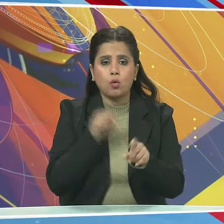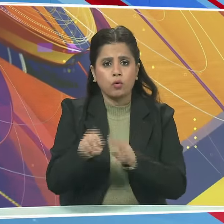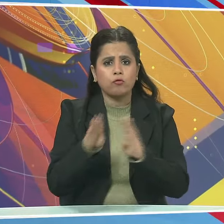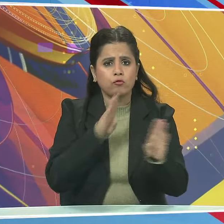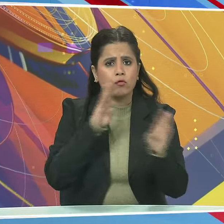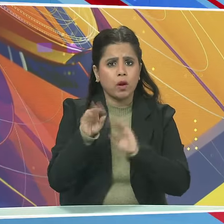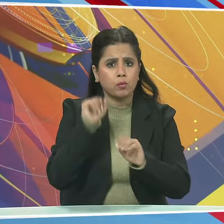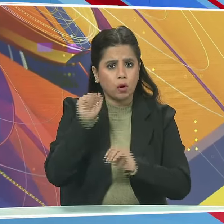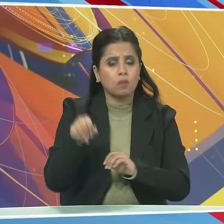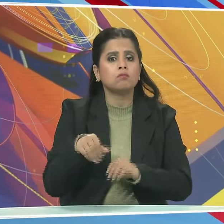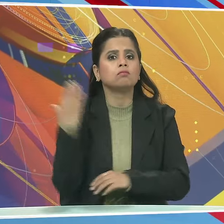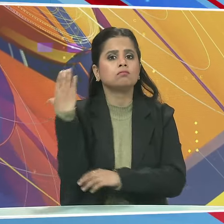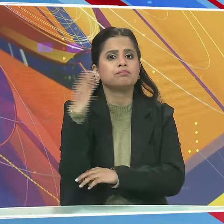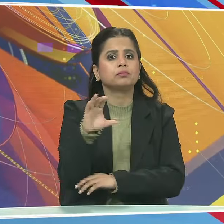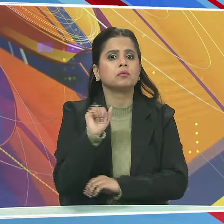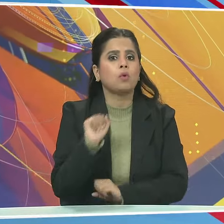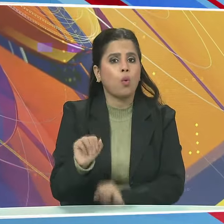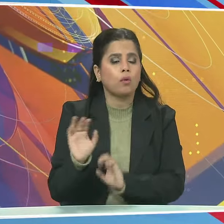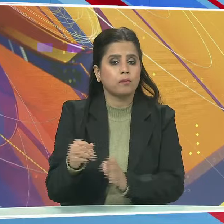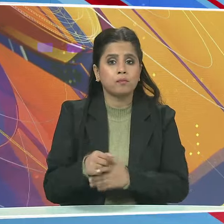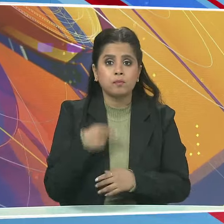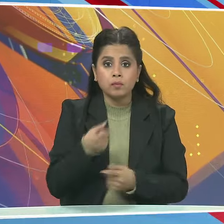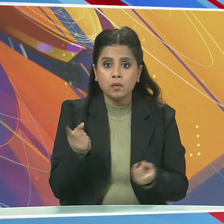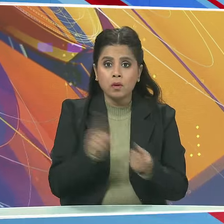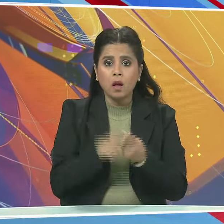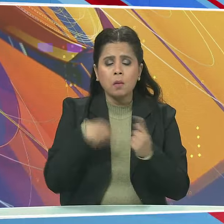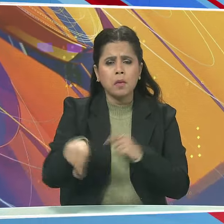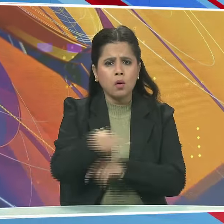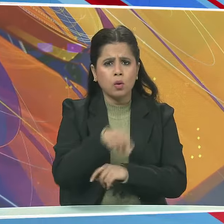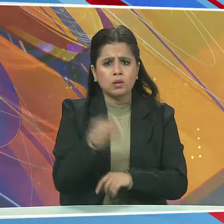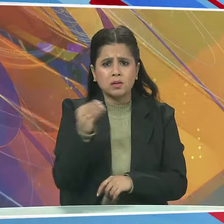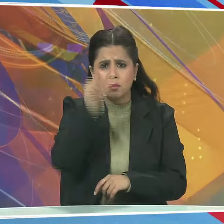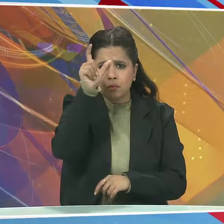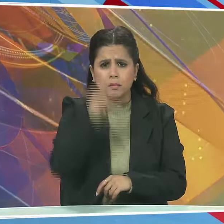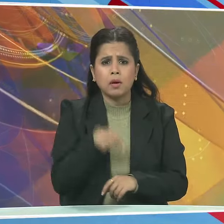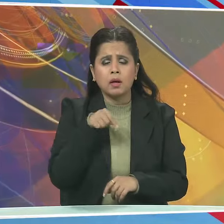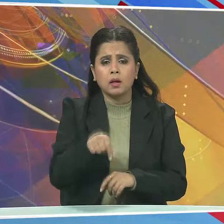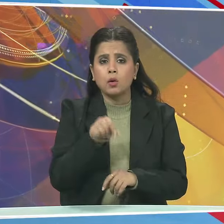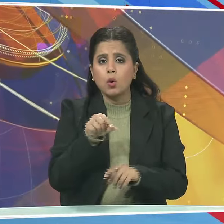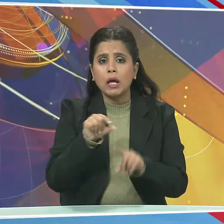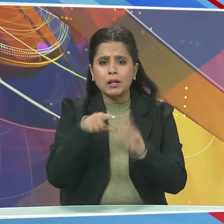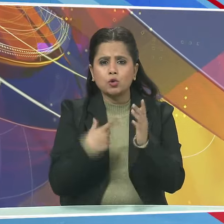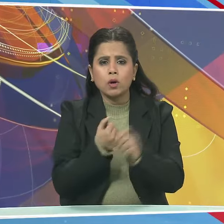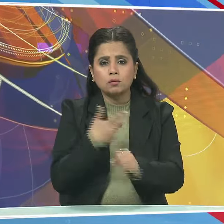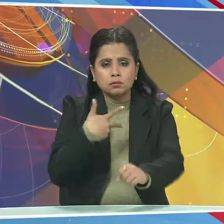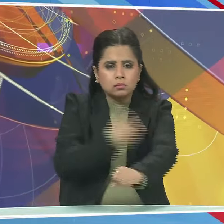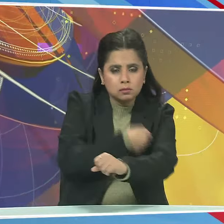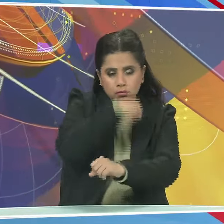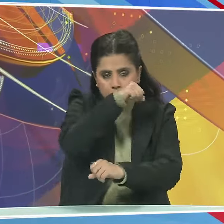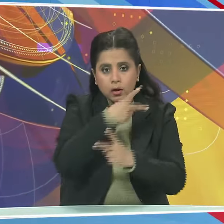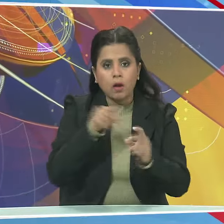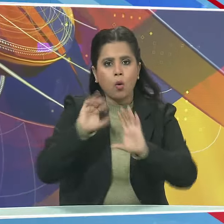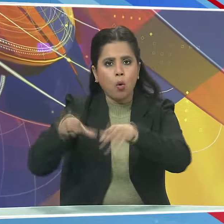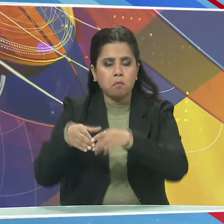पेच पर पोस्ट किया गया इस घटना के पीछे एक ड्रग गिरों का हाथ माना जा रहा है